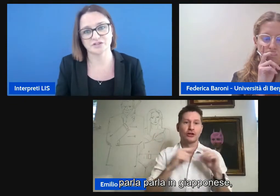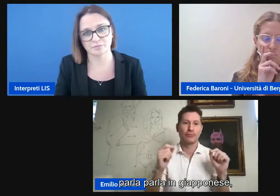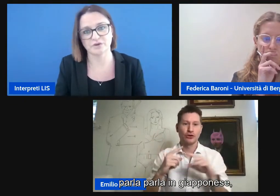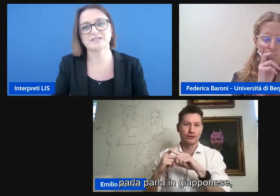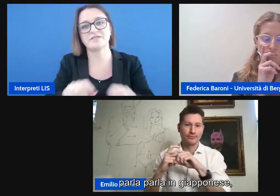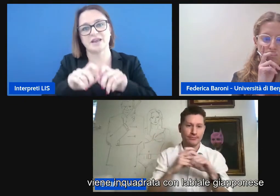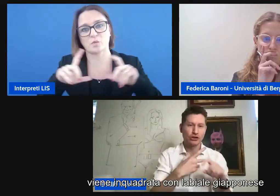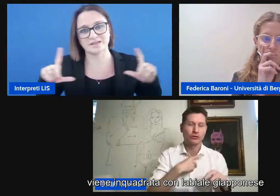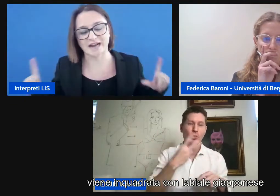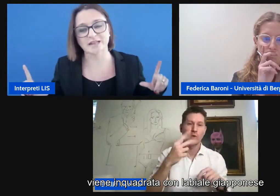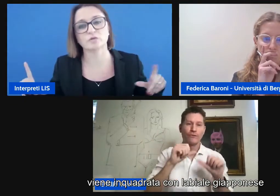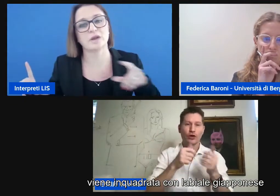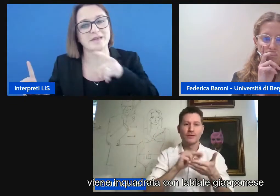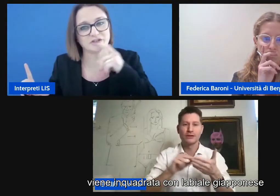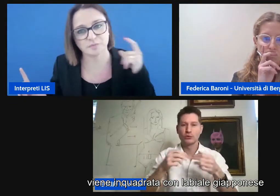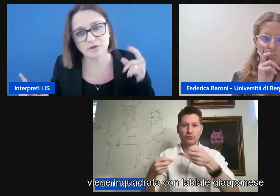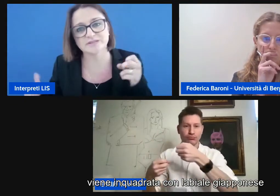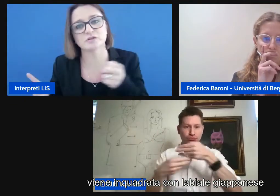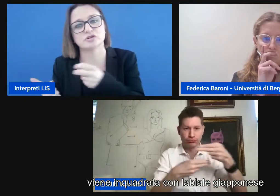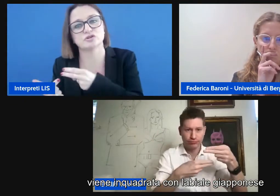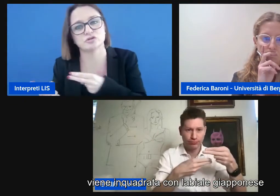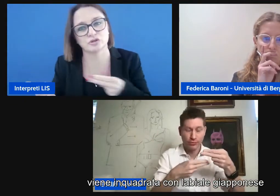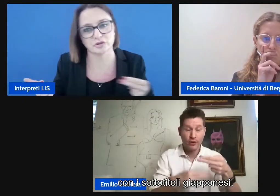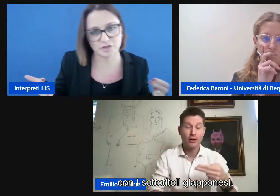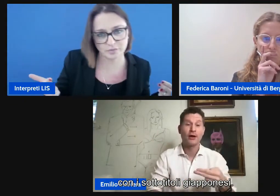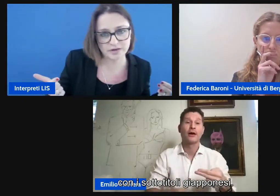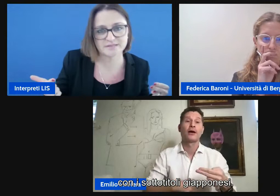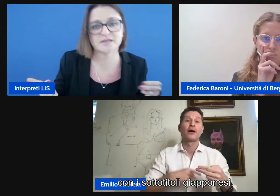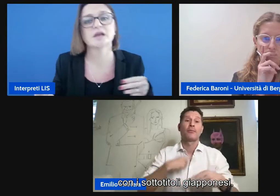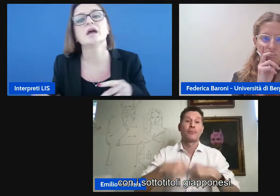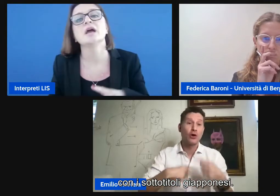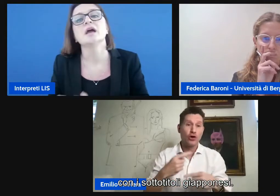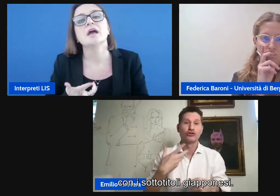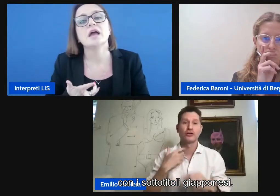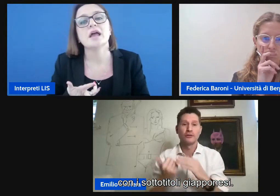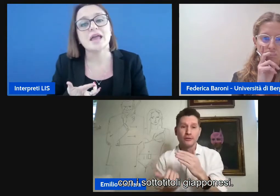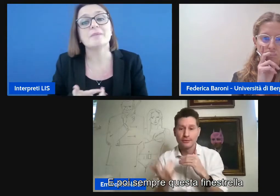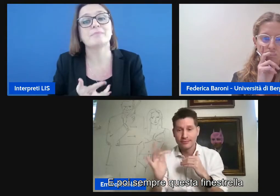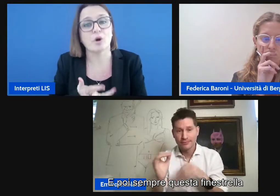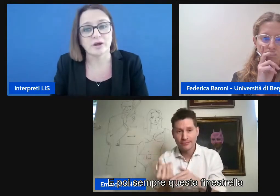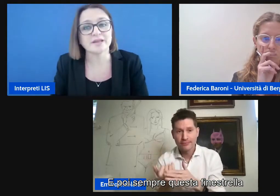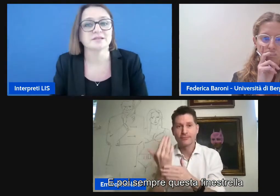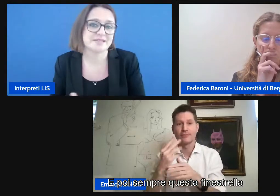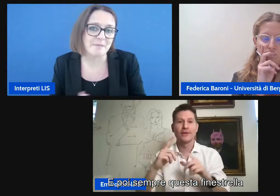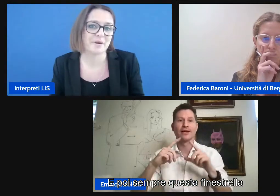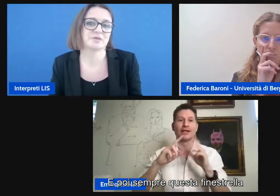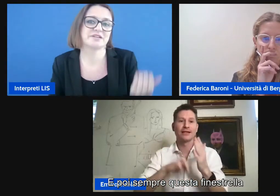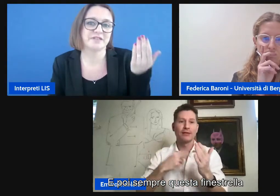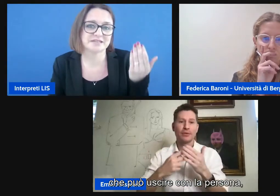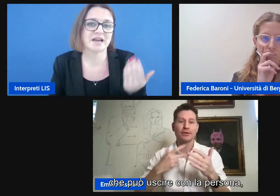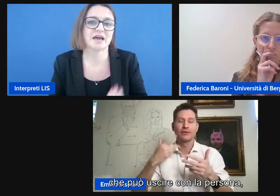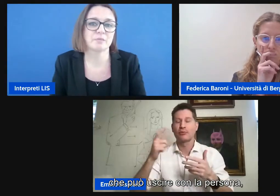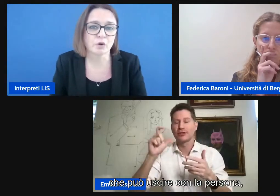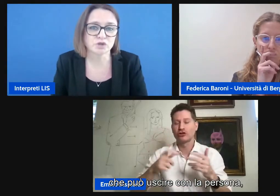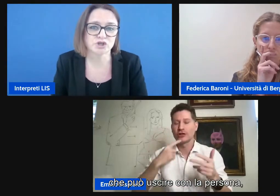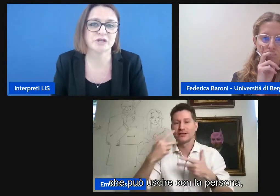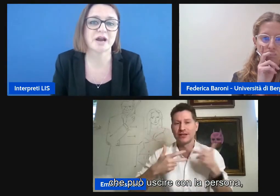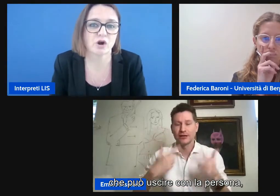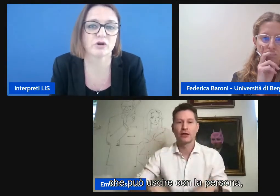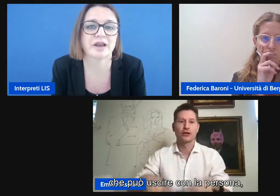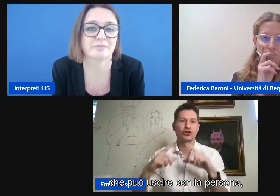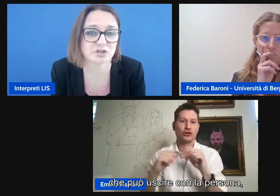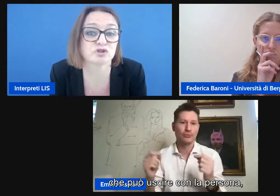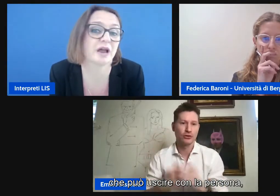parla parla in giapponese viene inquadrata con l'abbiale giapponese con i sottotitoli giapponesi e poi sempre questa finestrella che può